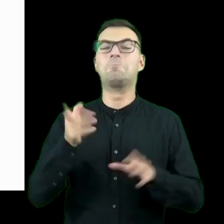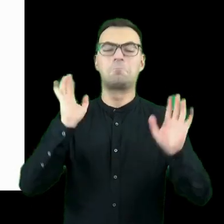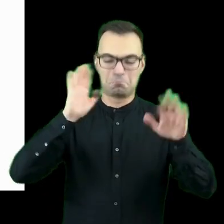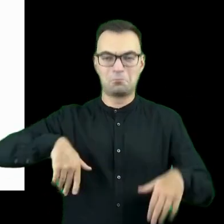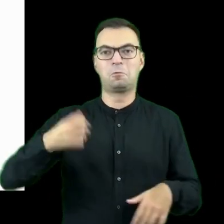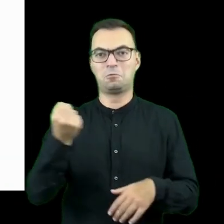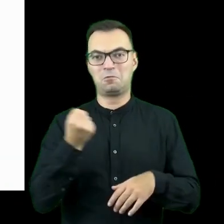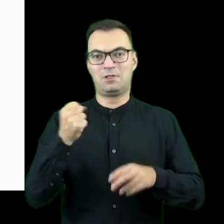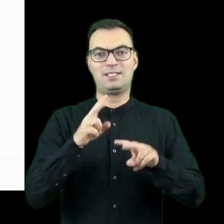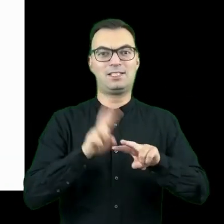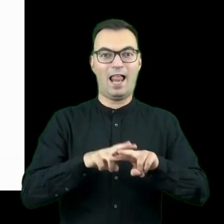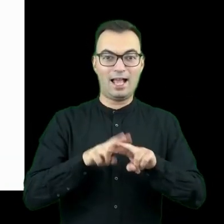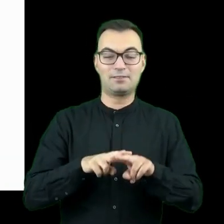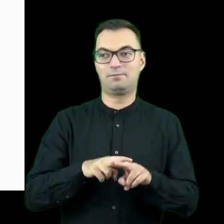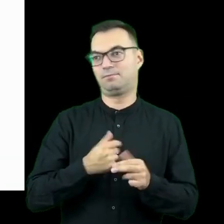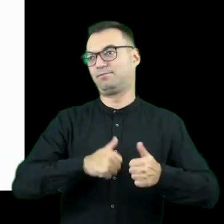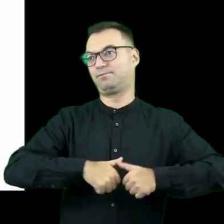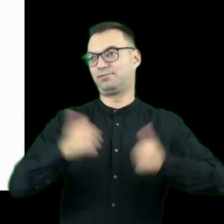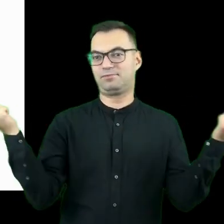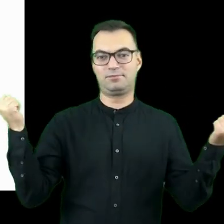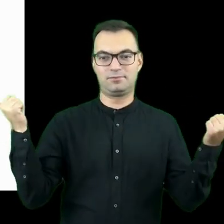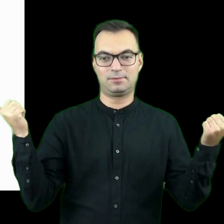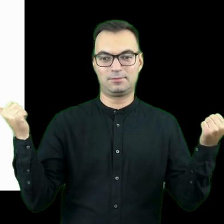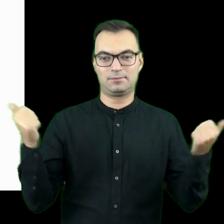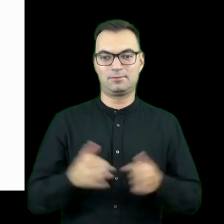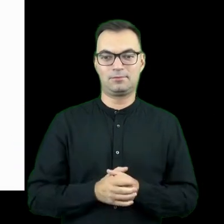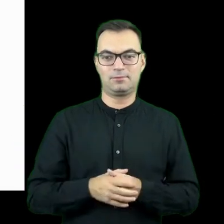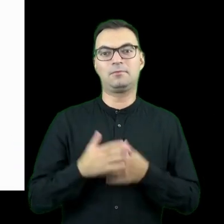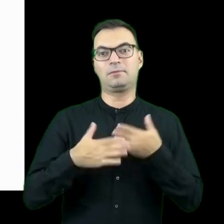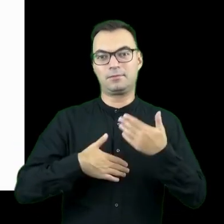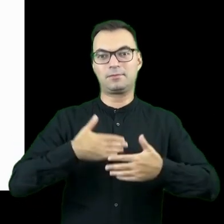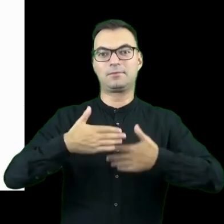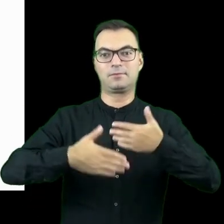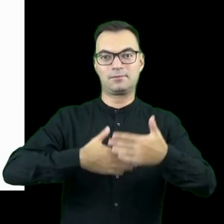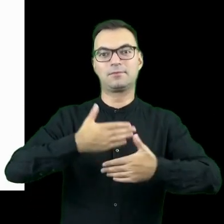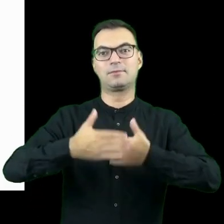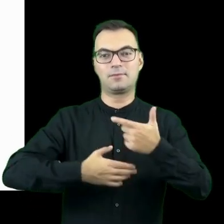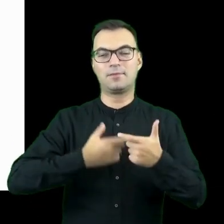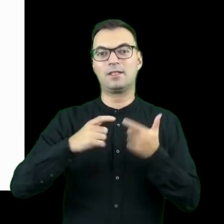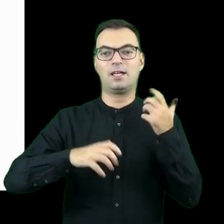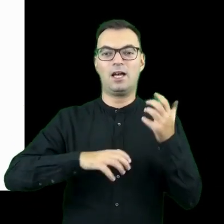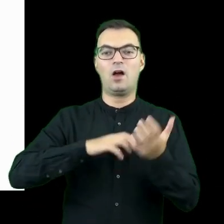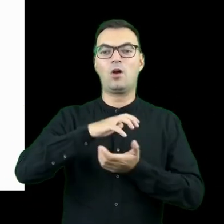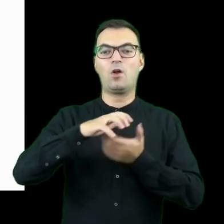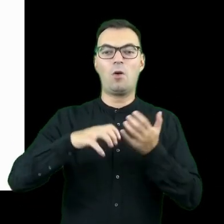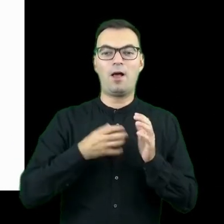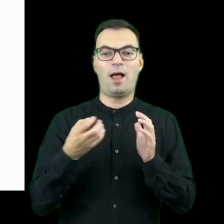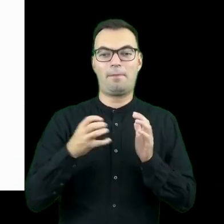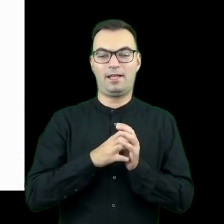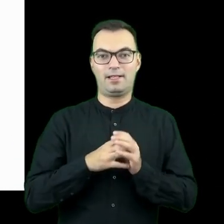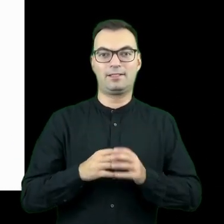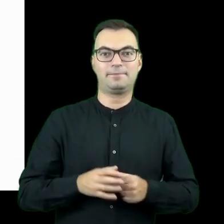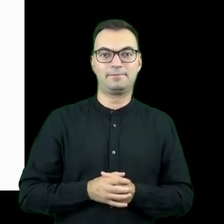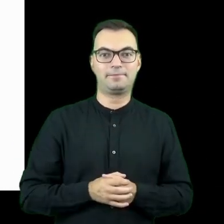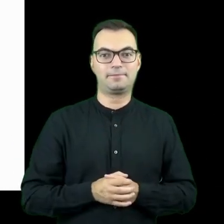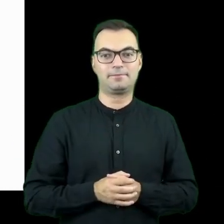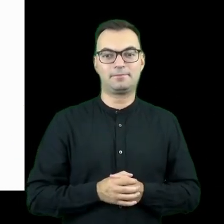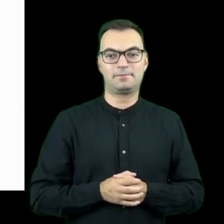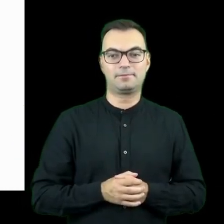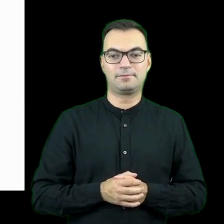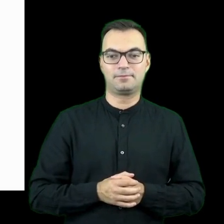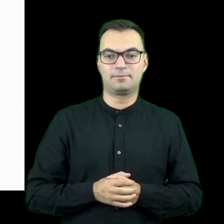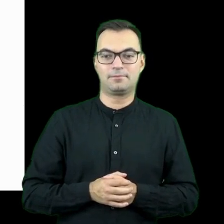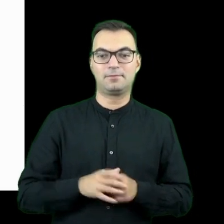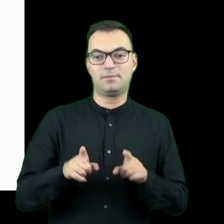używać tego, okazało się, że to jest dobre rozwiązanie i potem zaczęli tworzyć globalną aplikację do komunikacji wewnętrznej, pewną